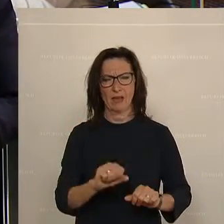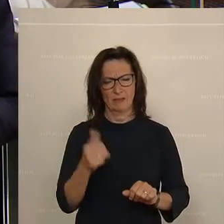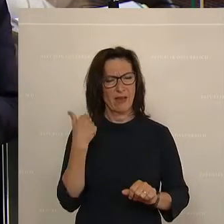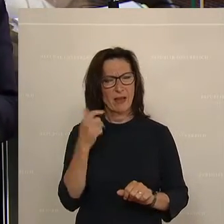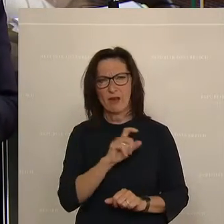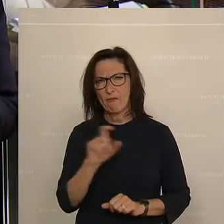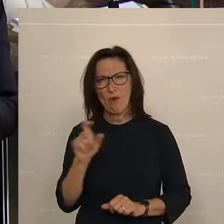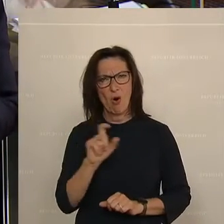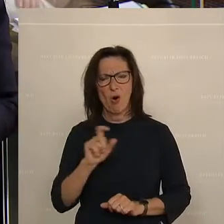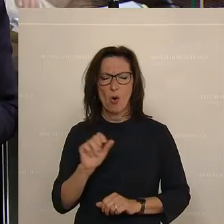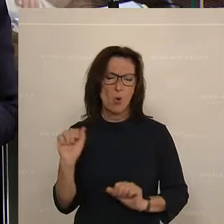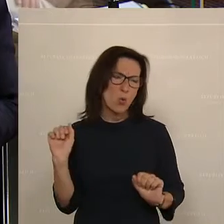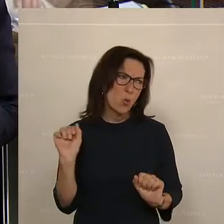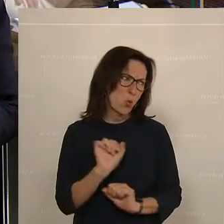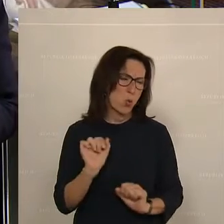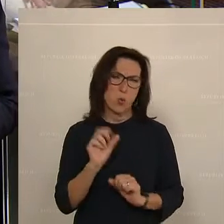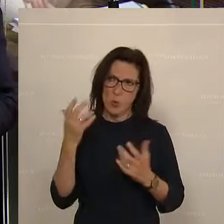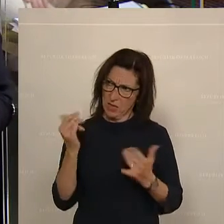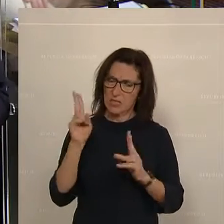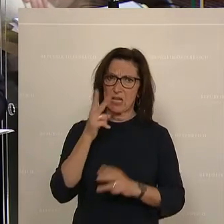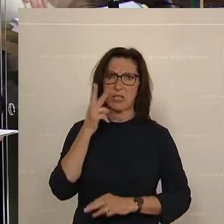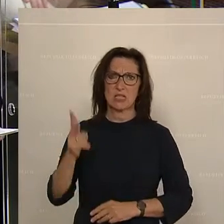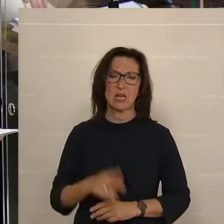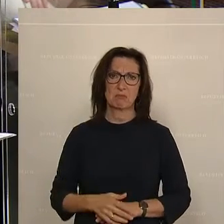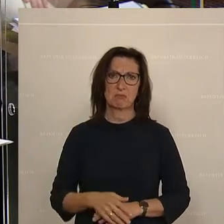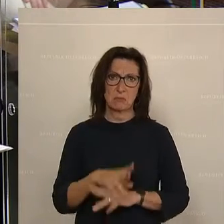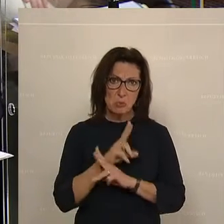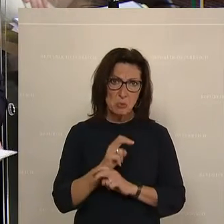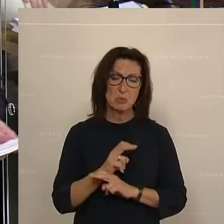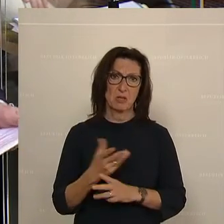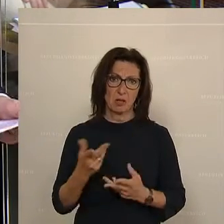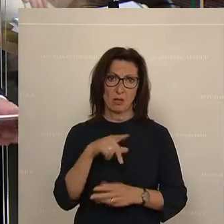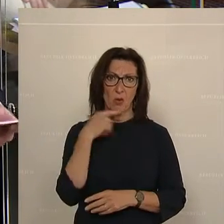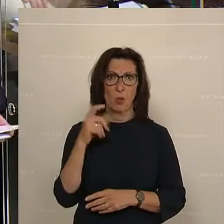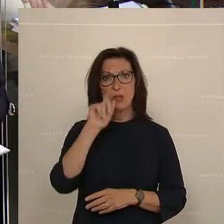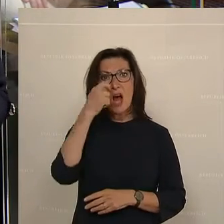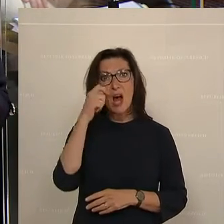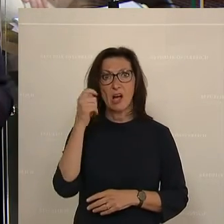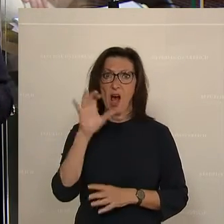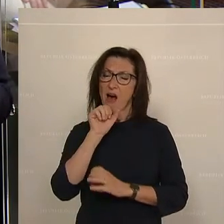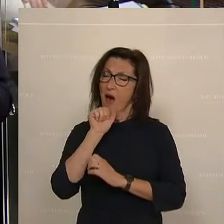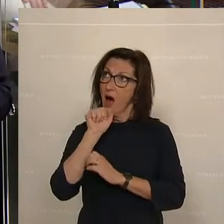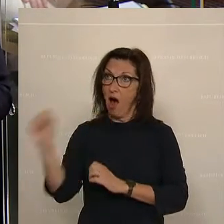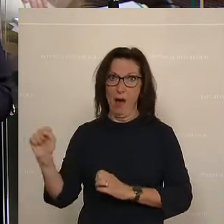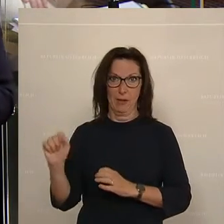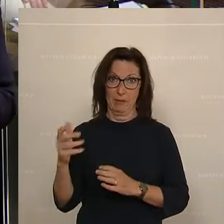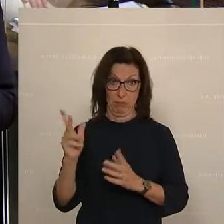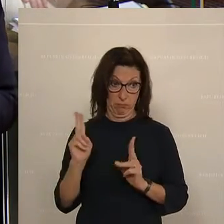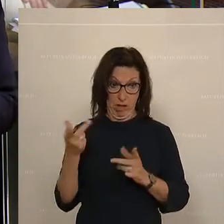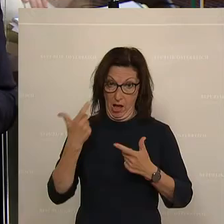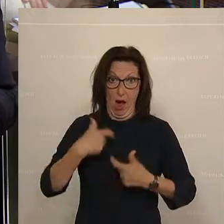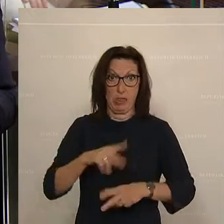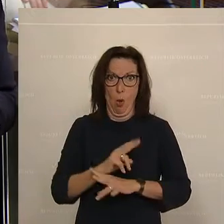Wochen deutlich, wie abhängig wir in Österreich von russischem Gas sind, wie erpressbar wir damit sind. Österreich hat sich über